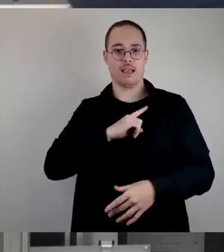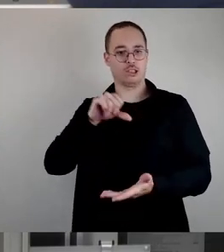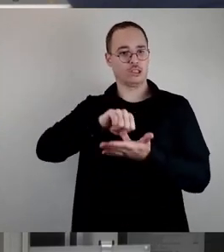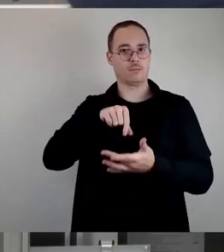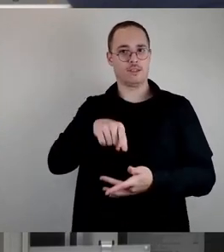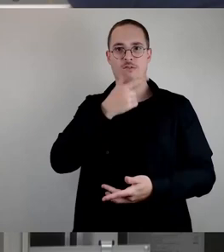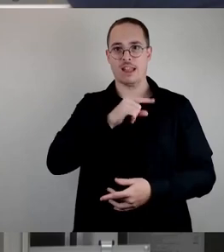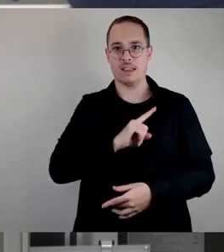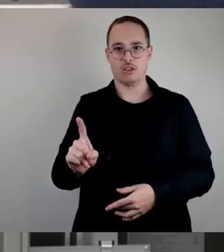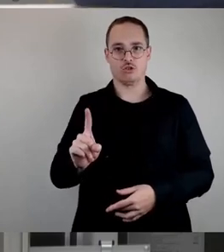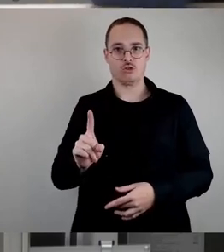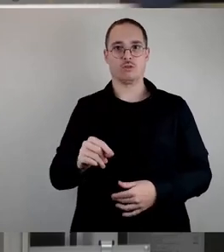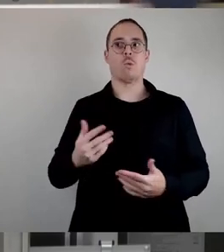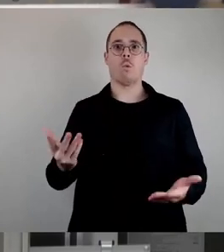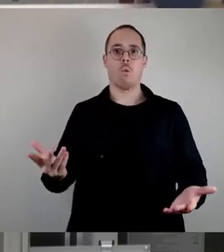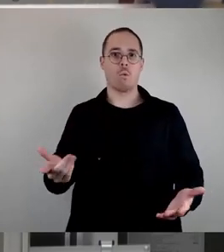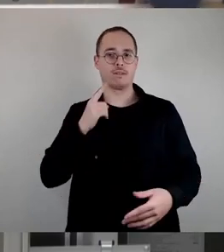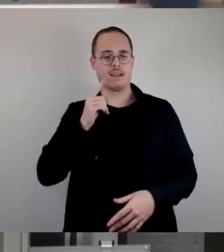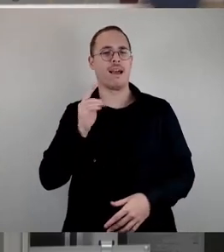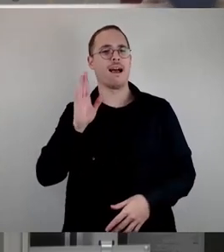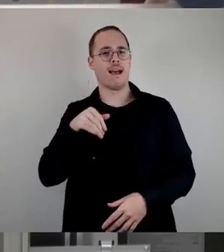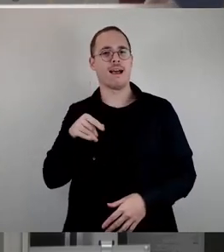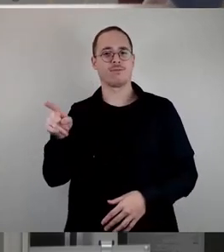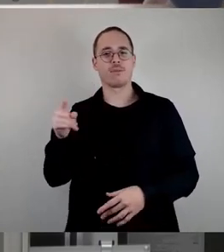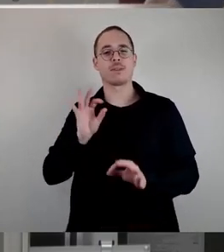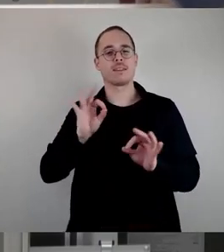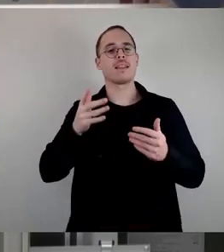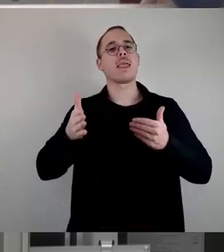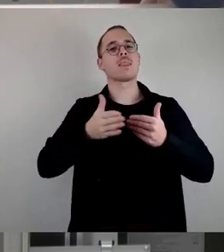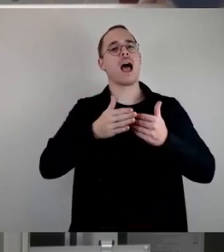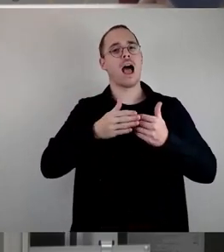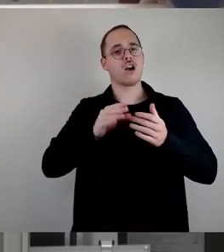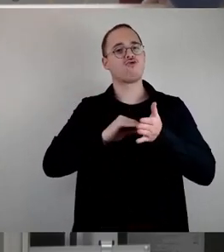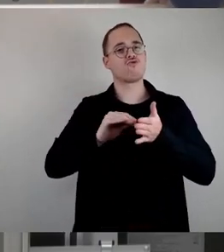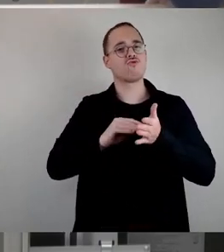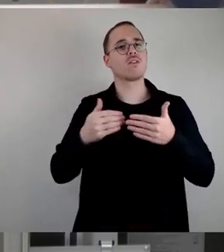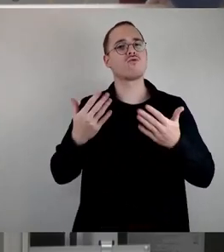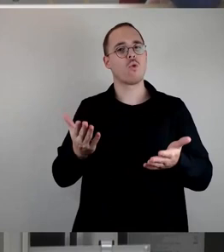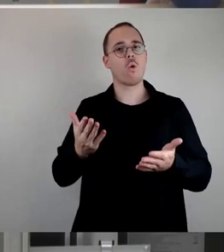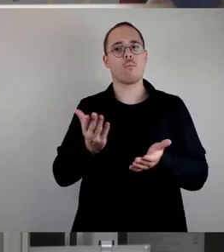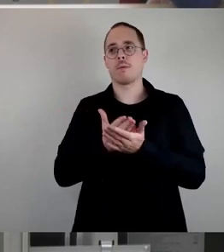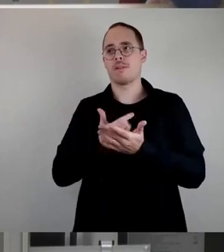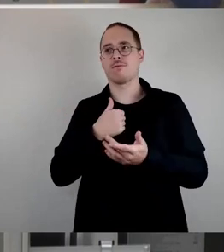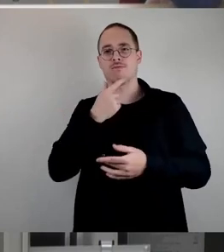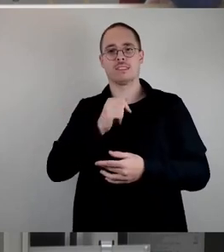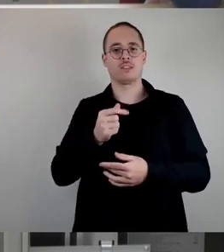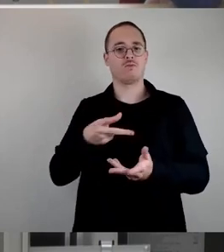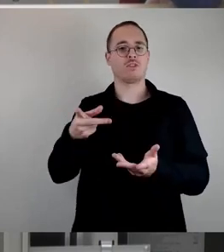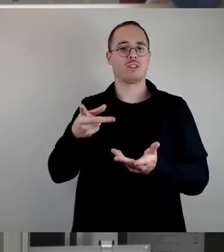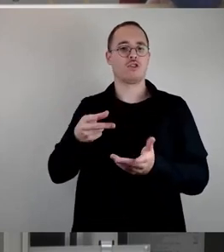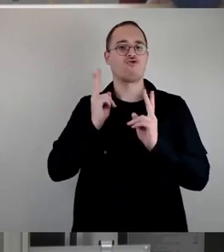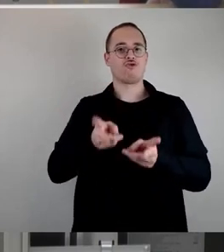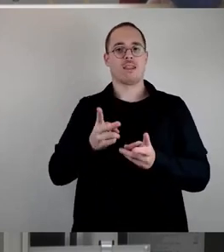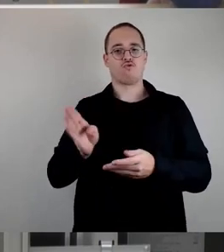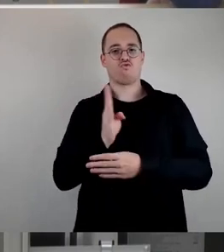Schulweg achten und natürlich erst mal gucken, was ist eine nahegelegene Schule oder will ich quer durch die Stadt meine Kinder schicken. Zweitens, es geht